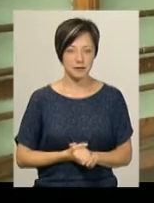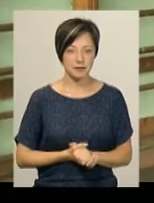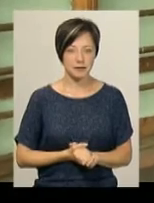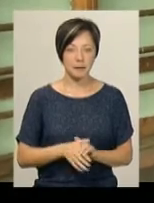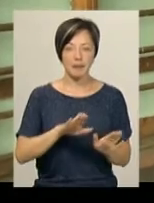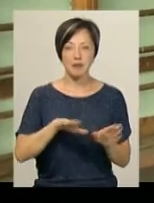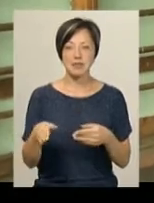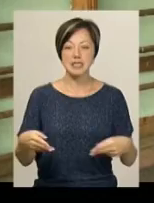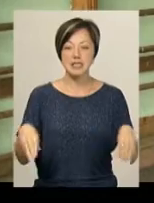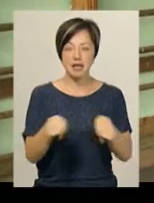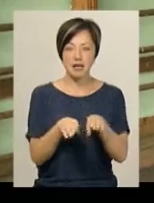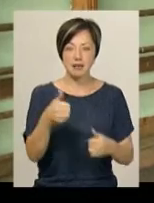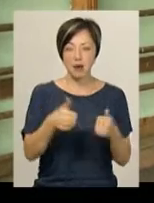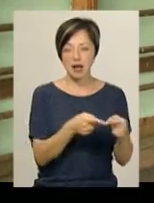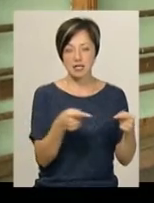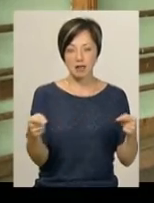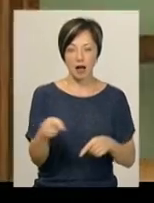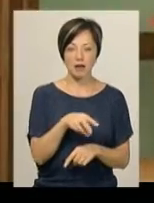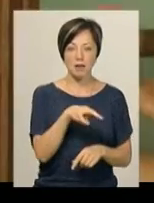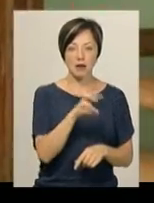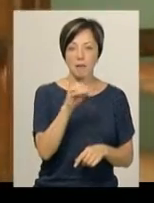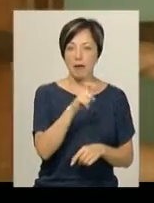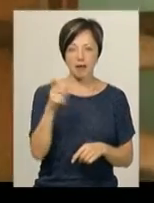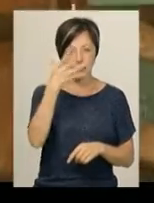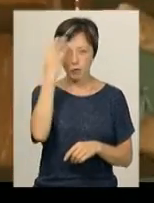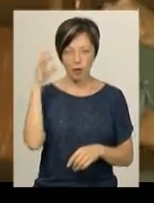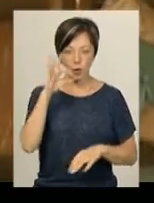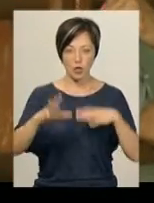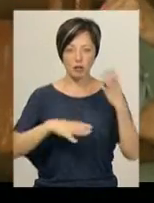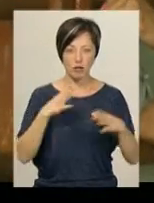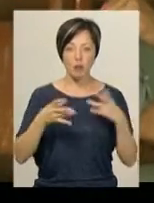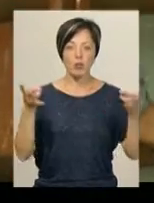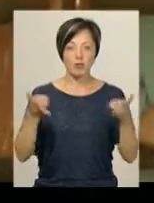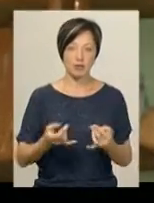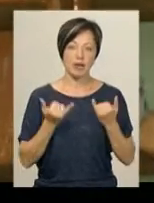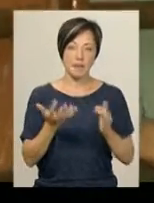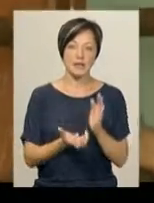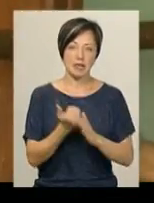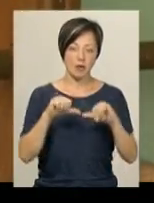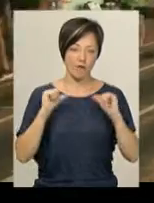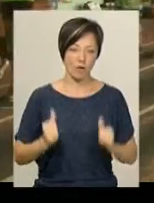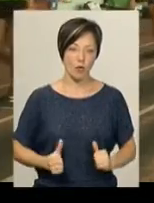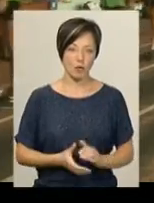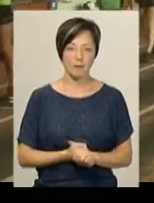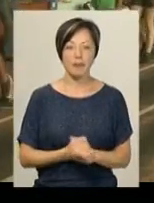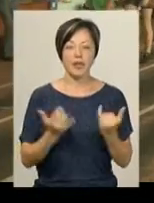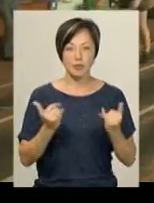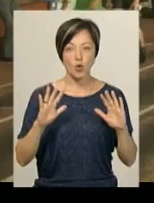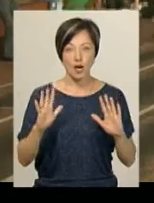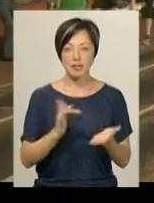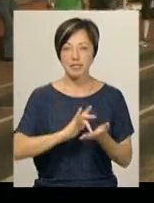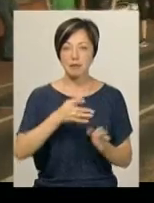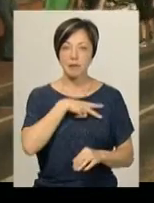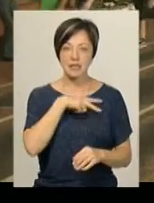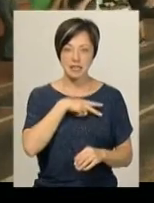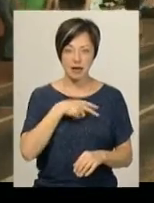Після закриття змагального сезону Марина Бех не забуває про тренування. Каже, вони потрібні для підтримки форми. Цього разу срівна призерка